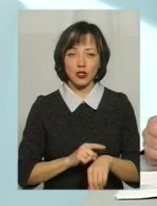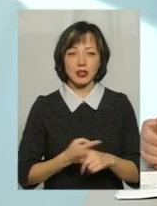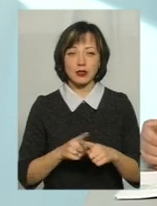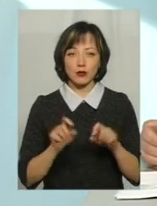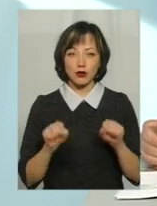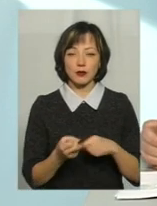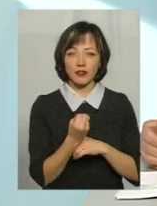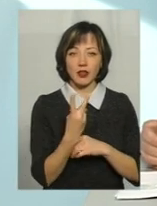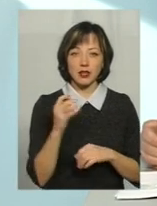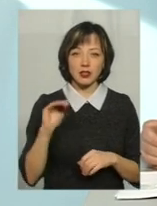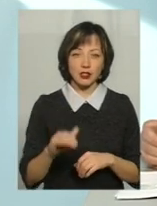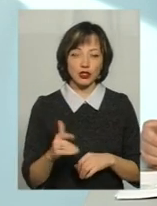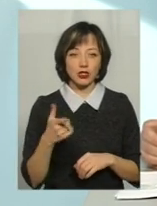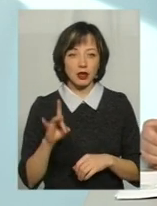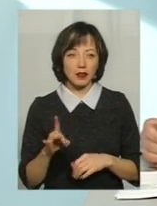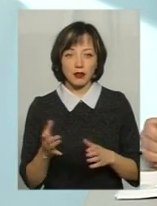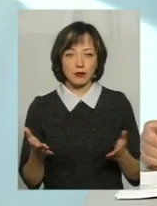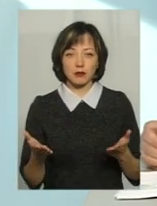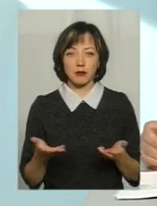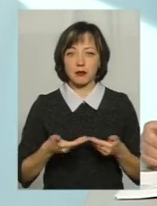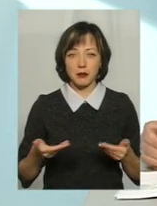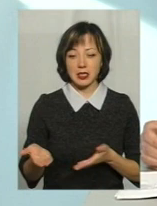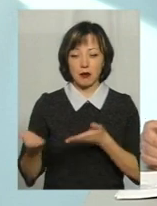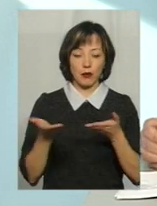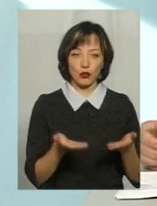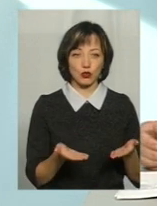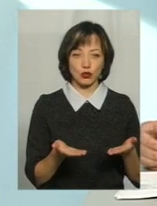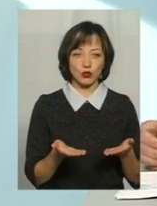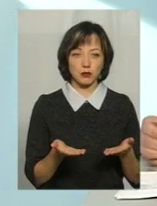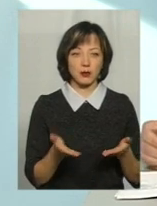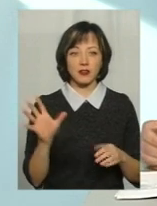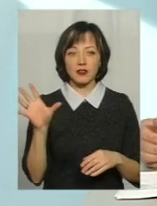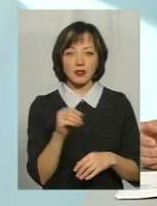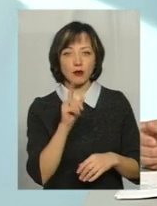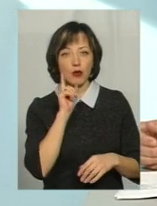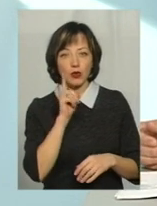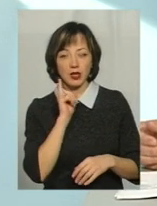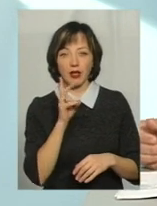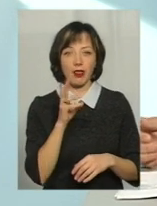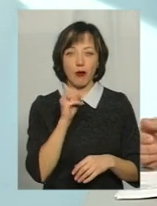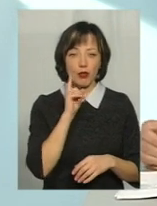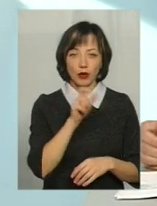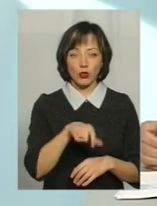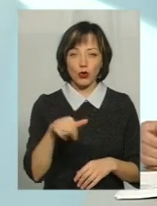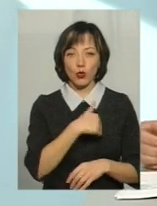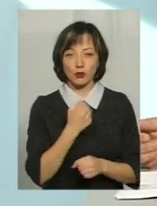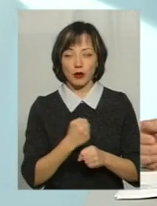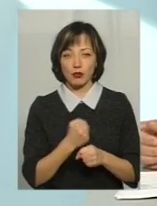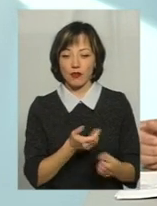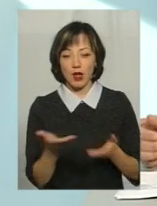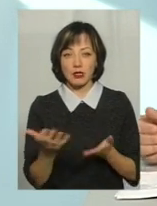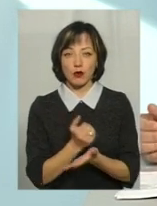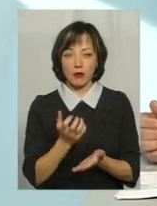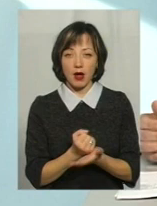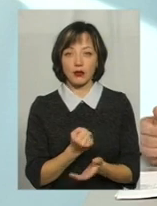це може бути 12 тисяч гривень. Тобто ми запрошуємо всіх молодих і немолодих людей, хто хоче працювати, хто хоче